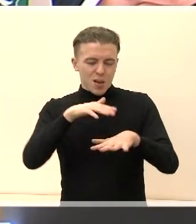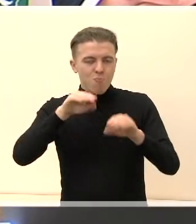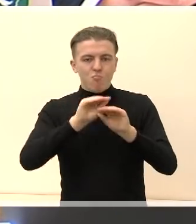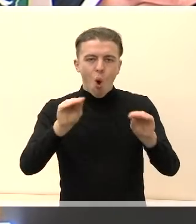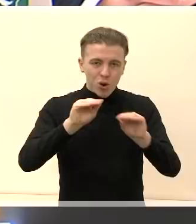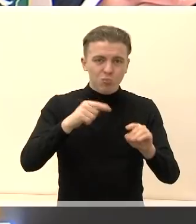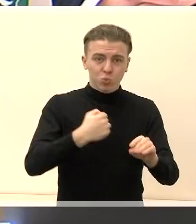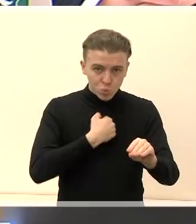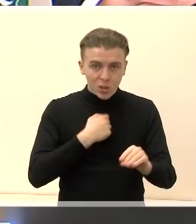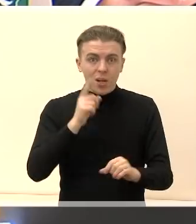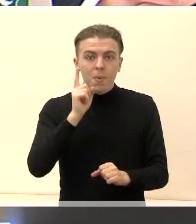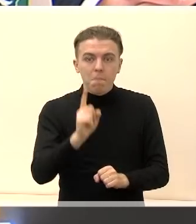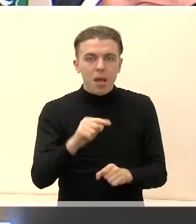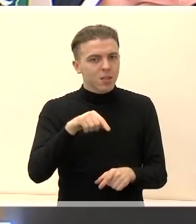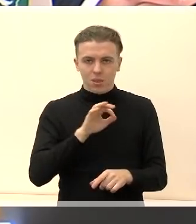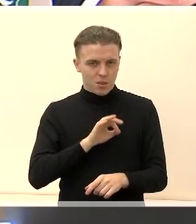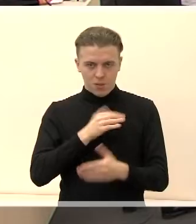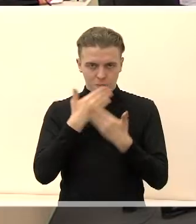neišnaudojo šitos padėties.